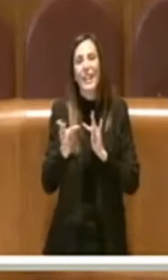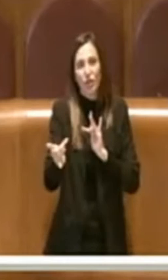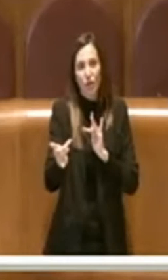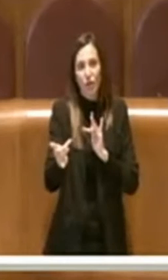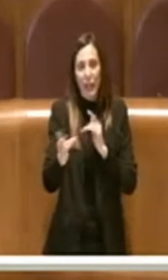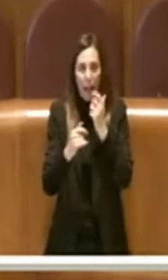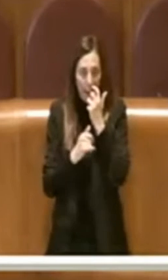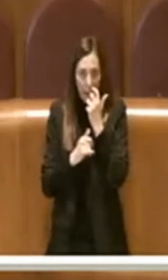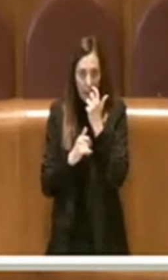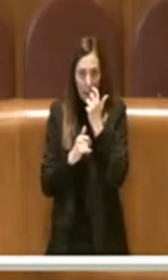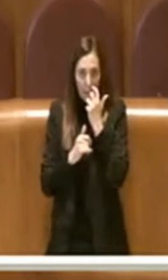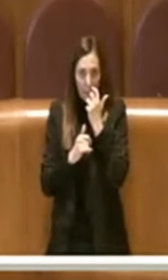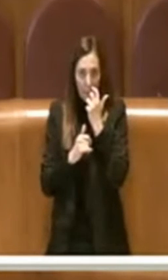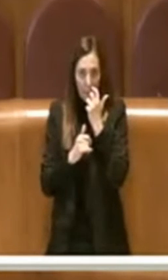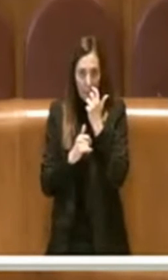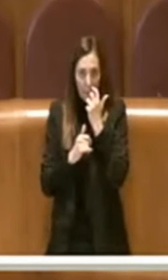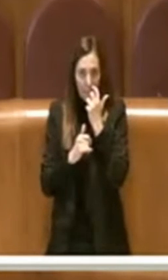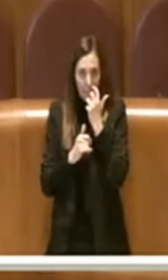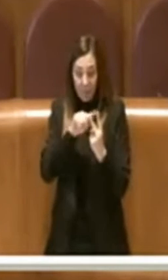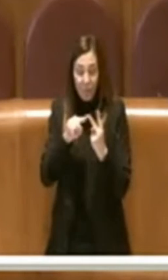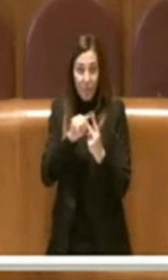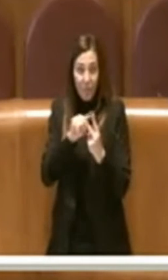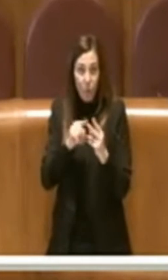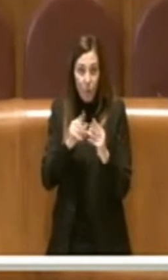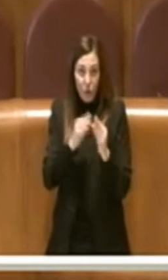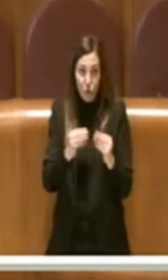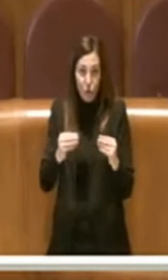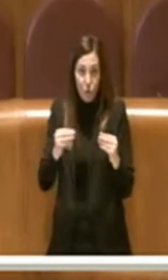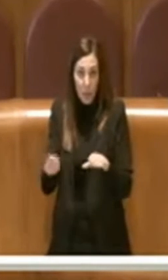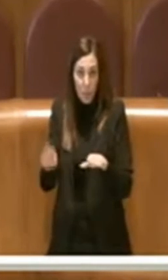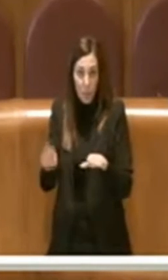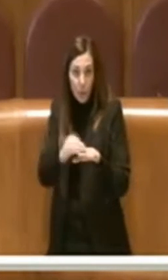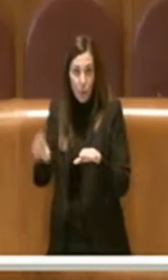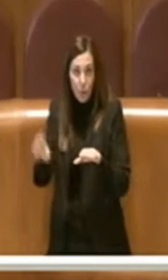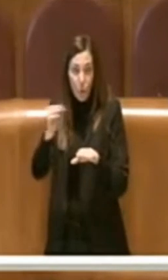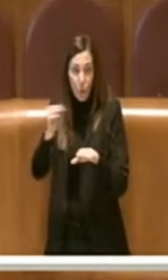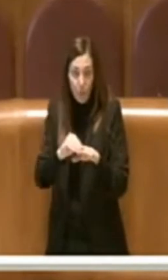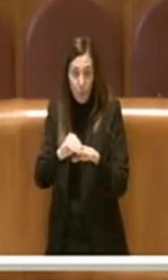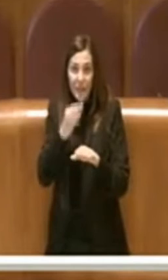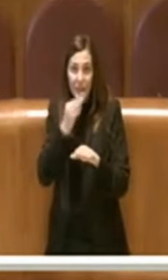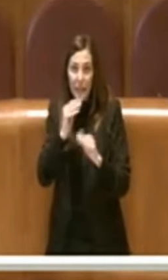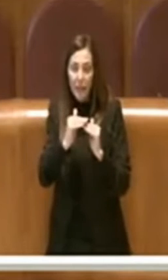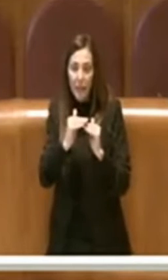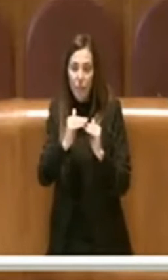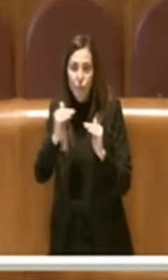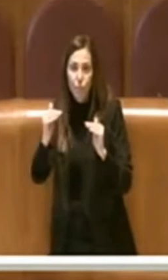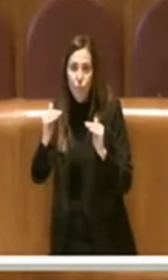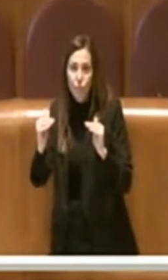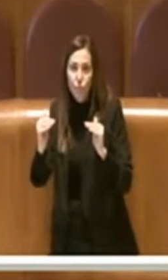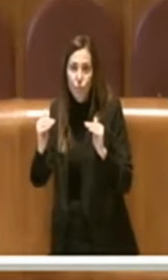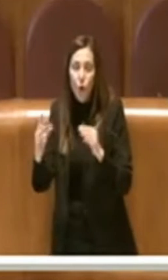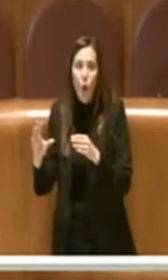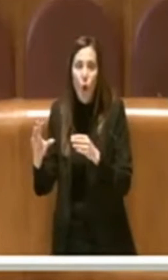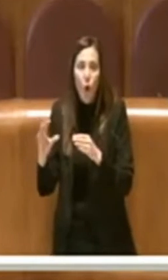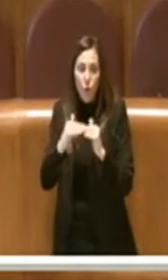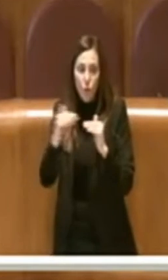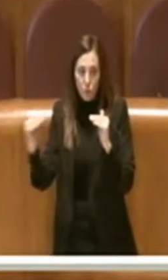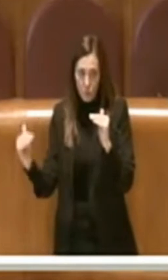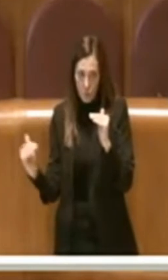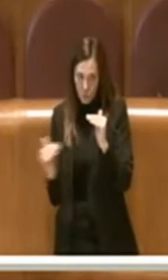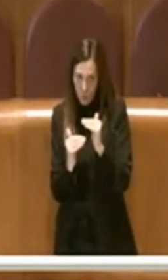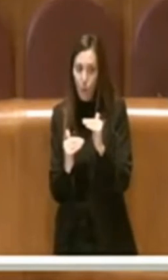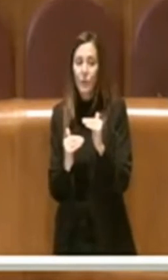Ovviamente questi due strumenti ulteriori sono subordinati a quello che poi potranno essere gli